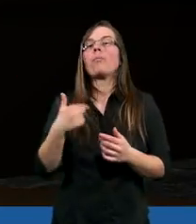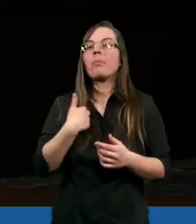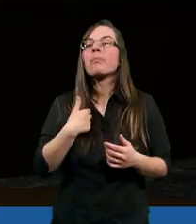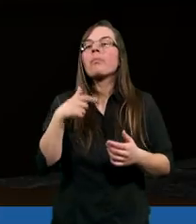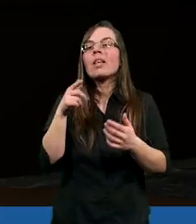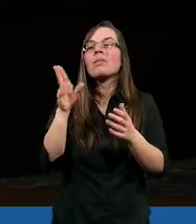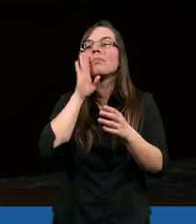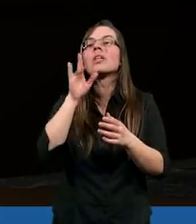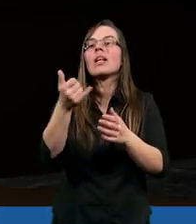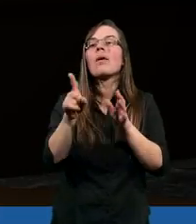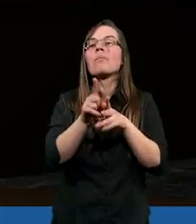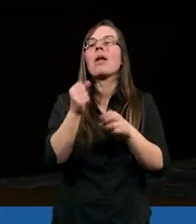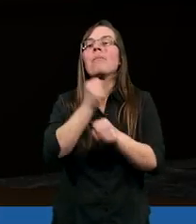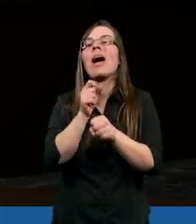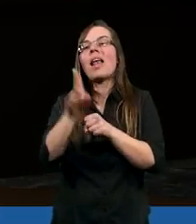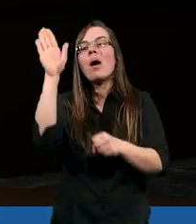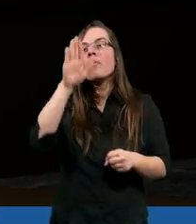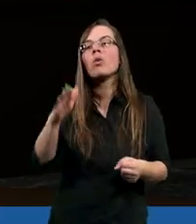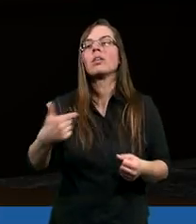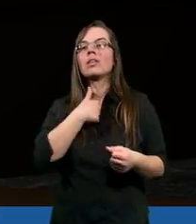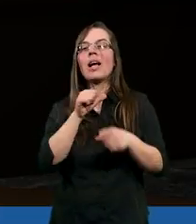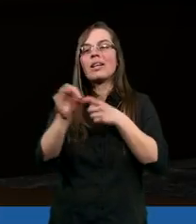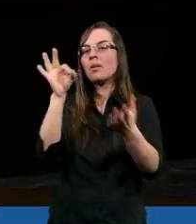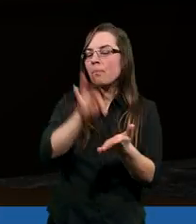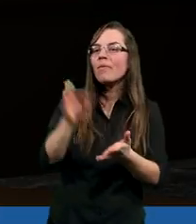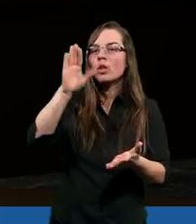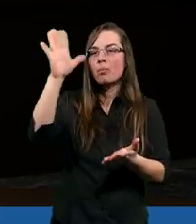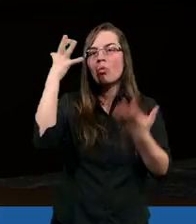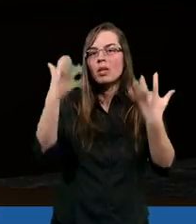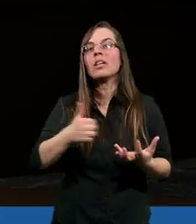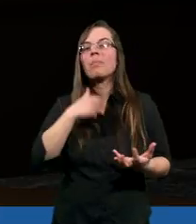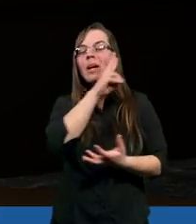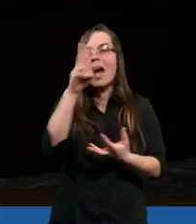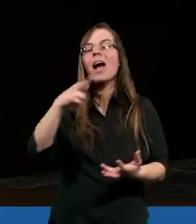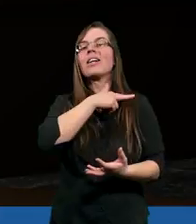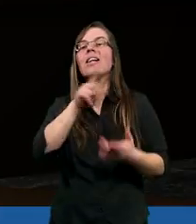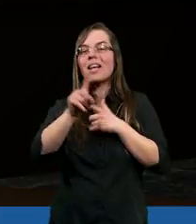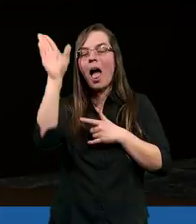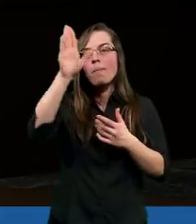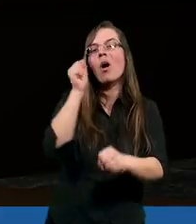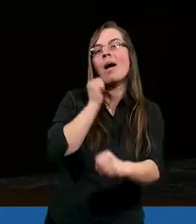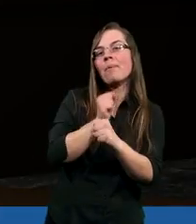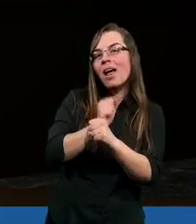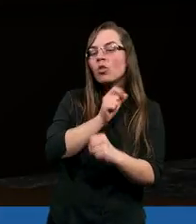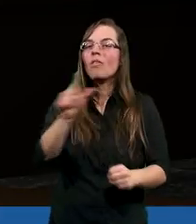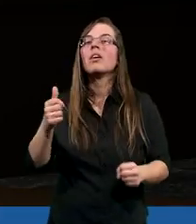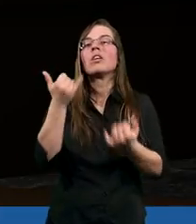nie wiem, są takie obszary, jak na przykład praca dla Boga. Ja jestem pewna, że Bóg chce, żeby każdy z nas dla Niego pracował. I jeżeli w tym obszarze o